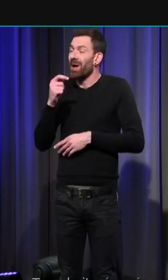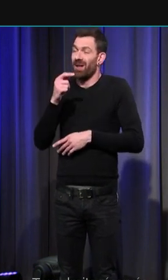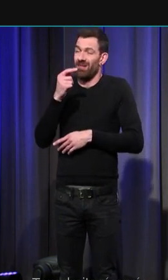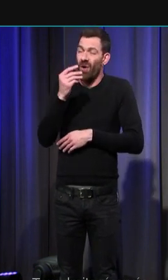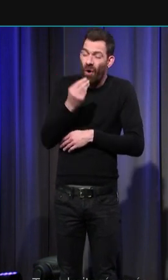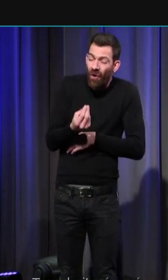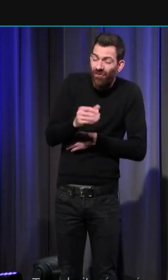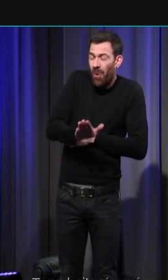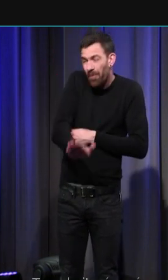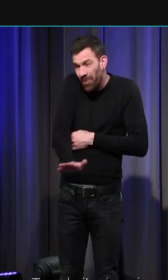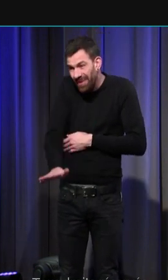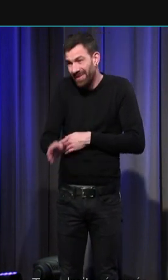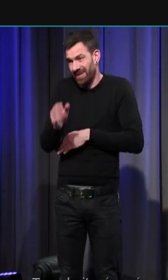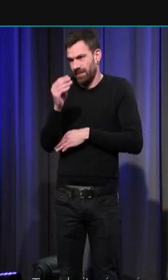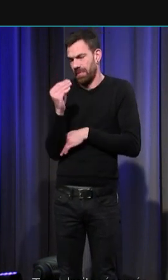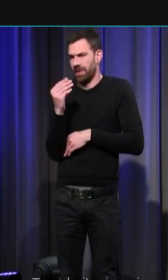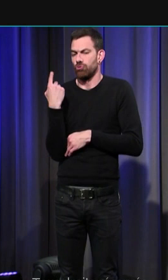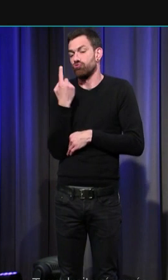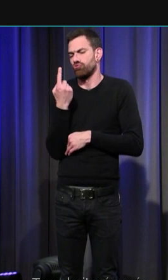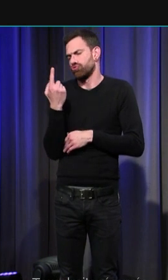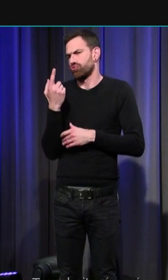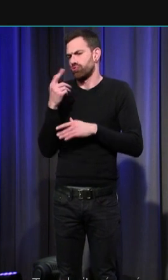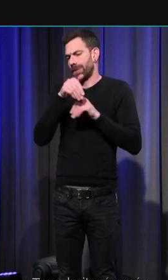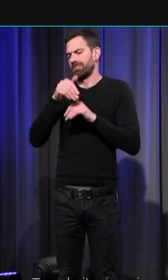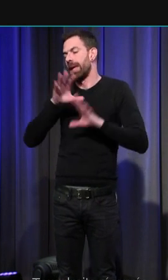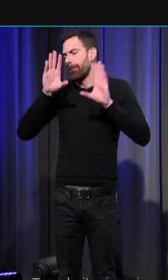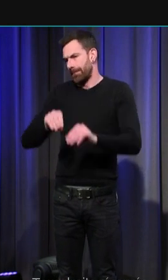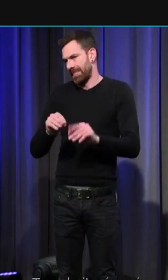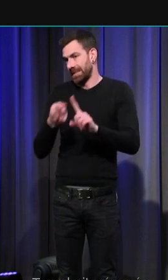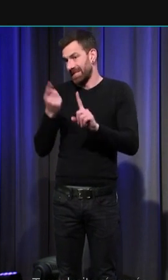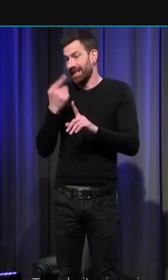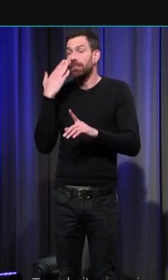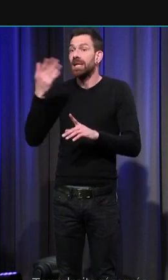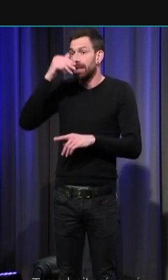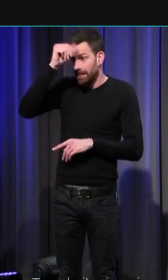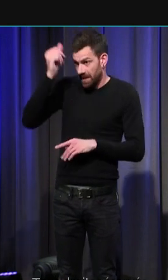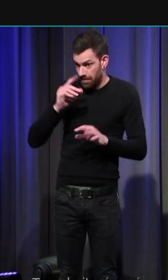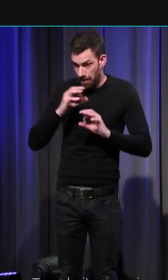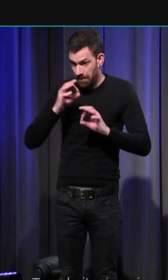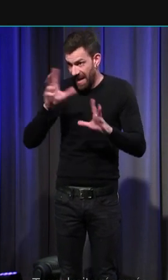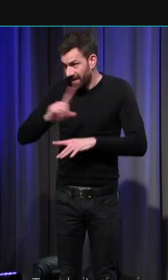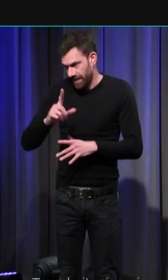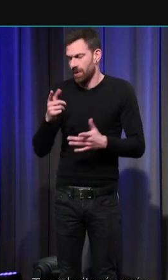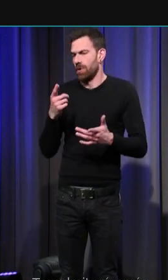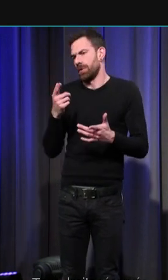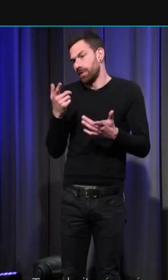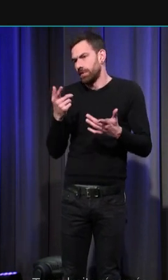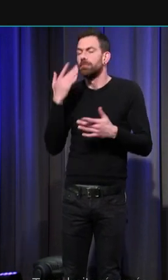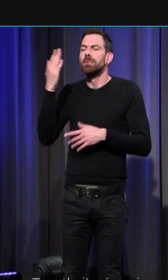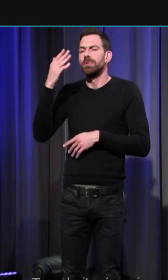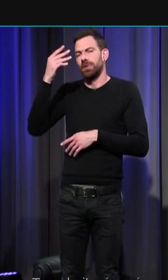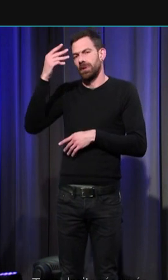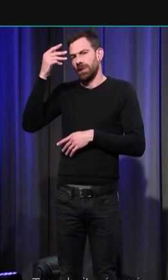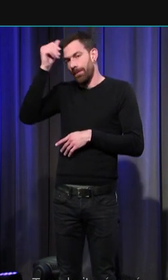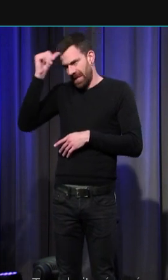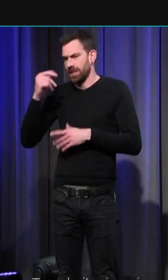bas âge ont toujours un endroit spécifique dans le cimetière surtout s'ils ne sont pas baptisés quand ils sont baptisés ils sont avec leurs proches avec leur famille